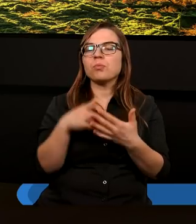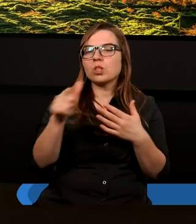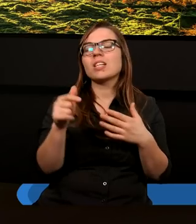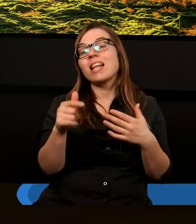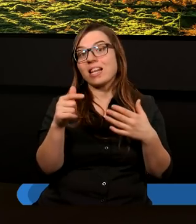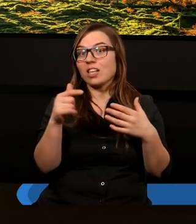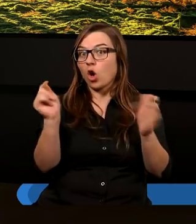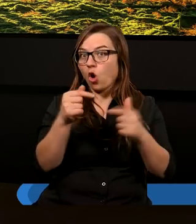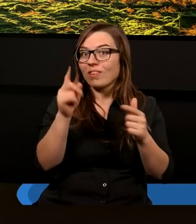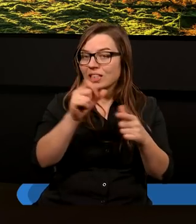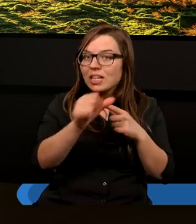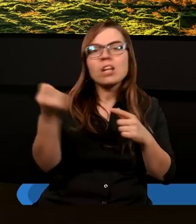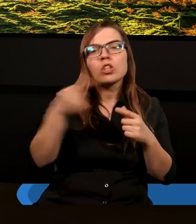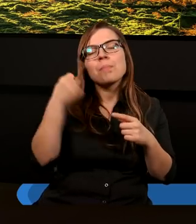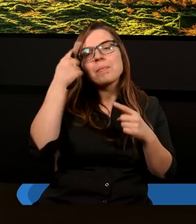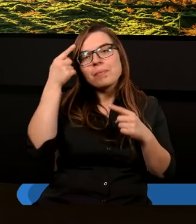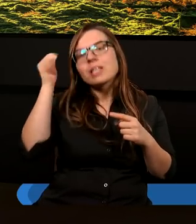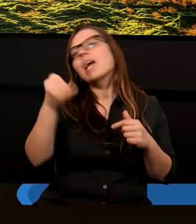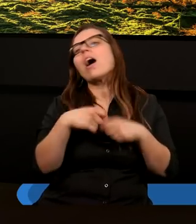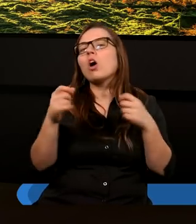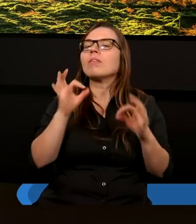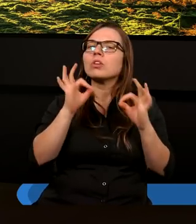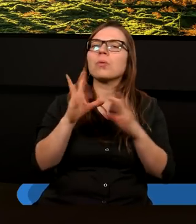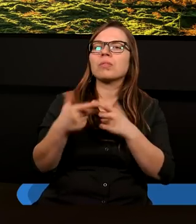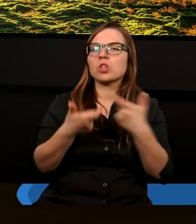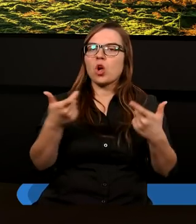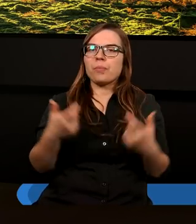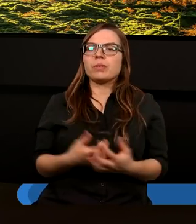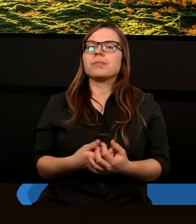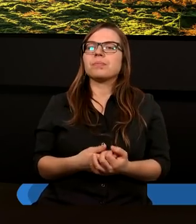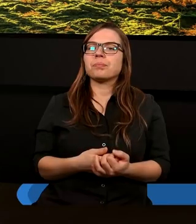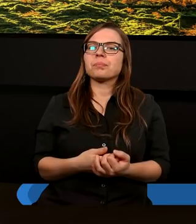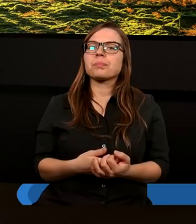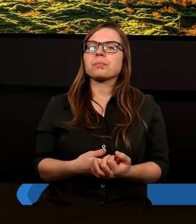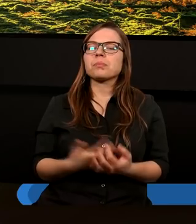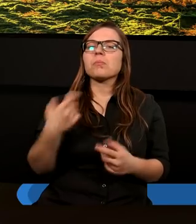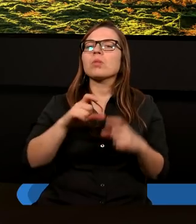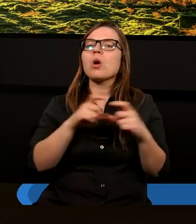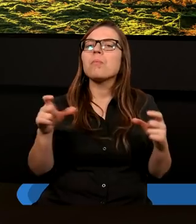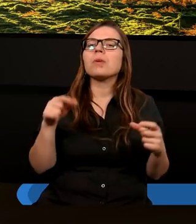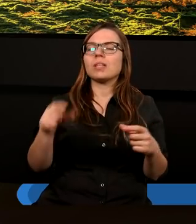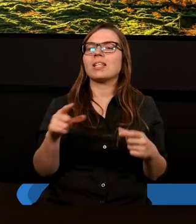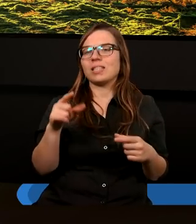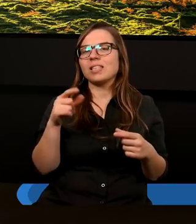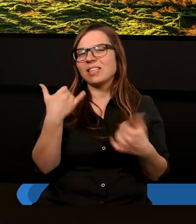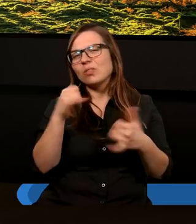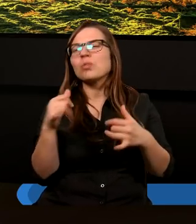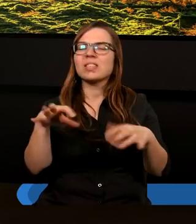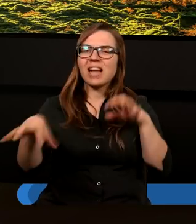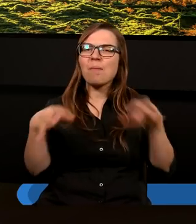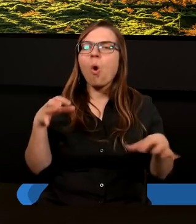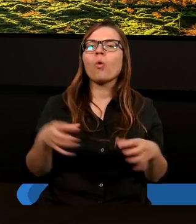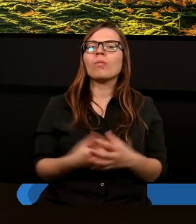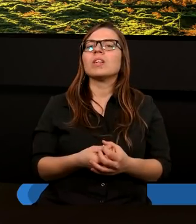konfliktu, gdzie ta linia przebiega. Tutaj podczas Soboru w Wielolimie